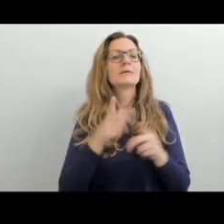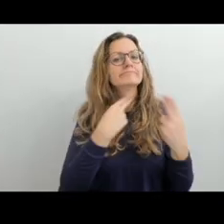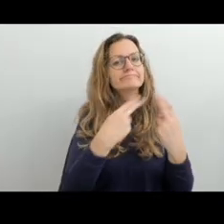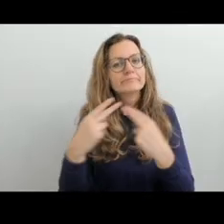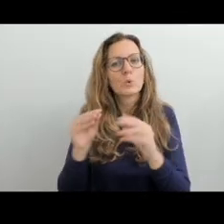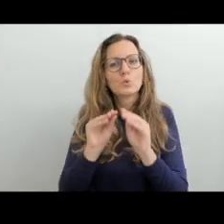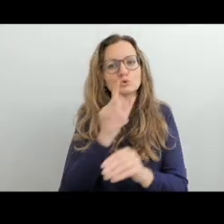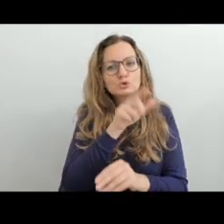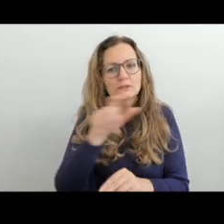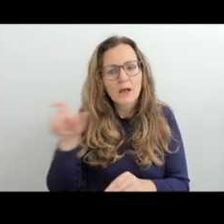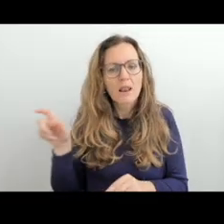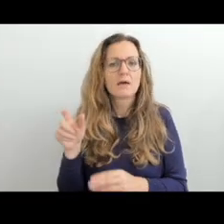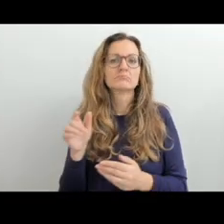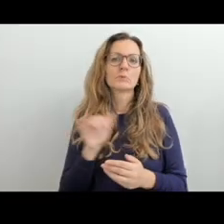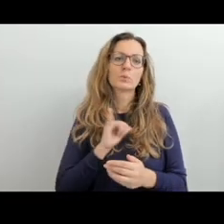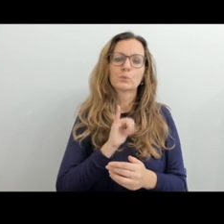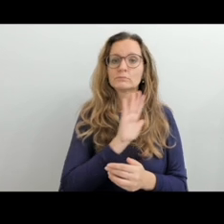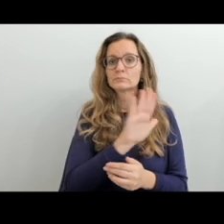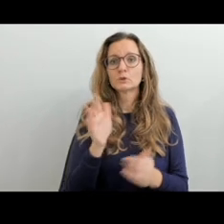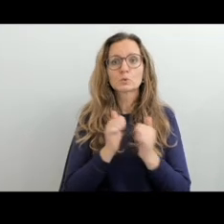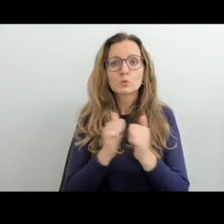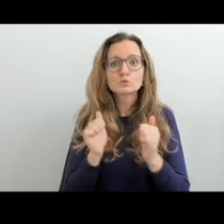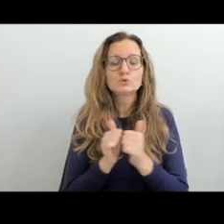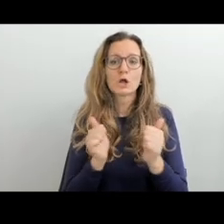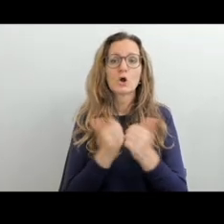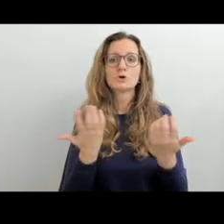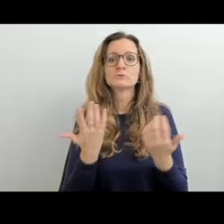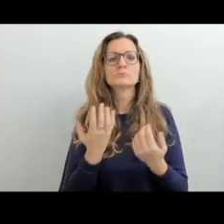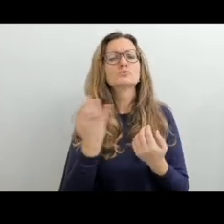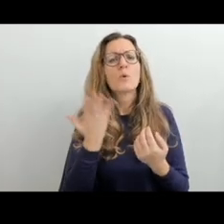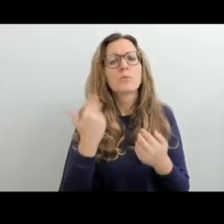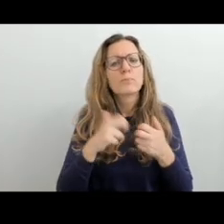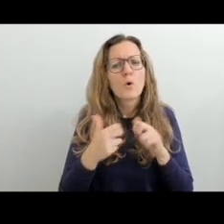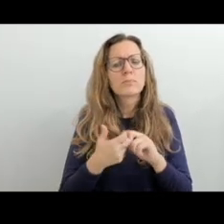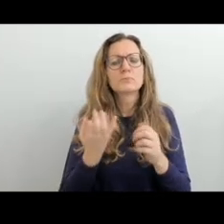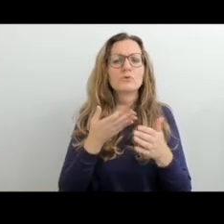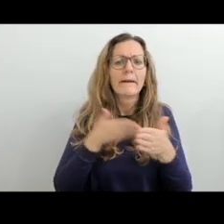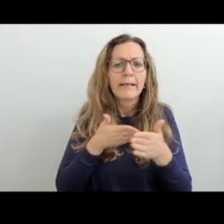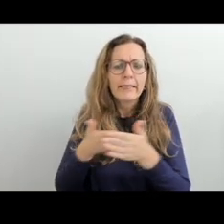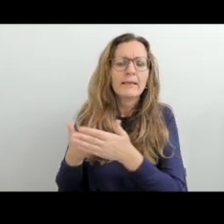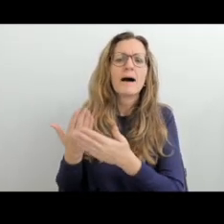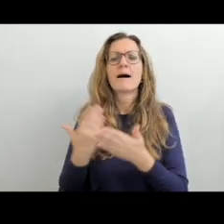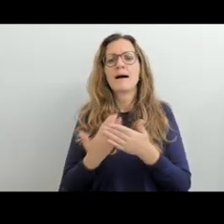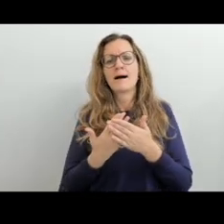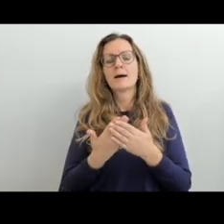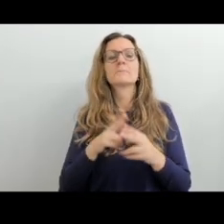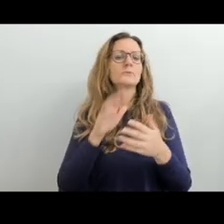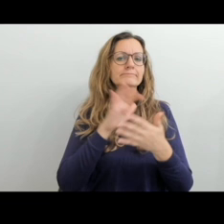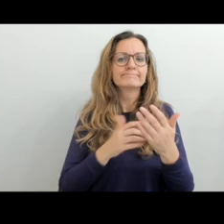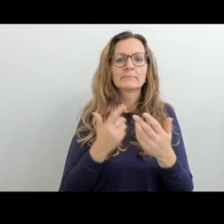je tento obsah začleněn do nějakých jiných předmětů, například do komunikační výchovy. Ale také jsme se ptali